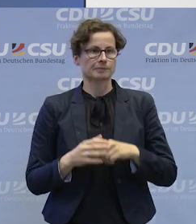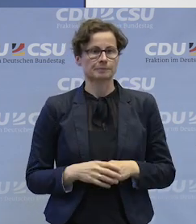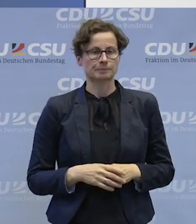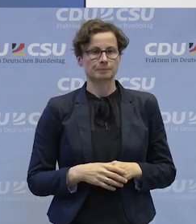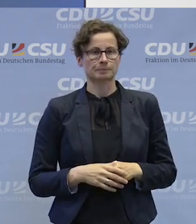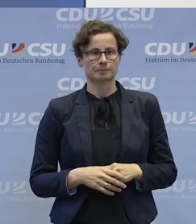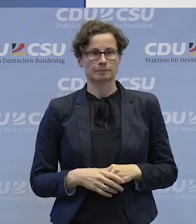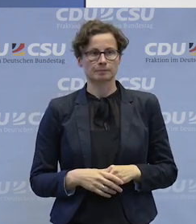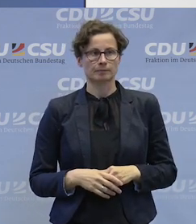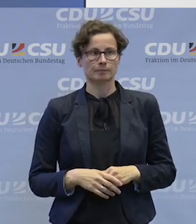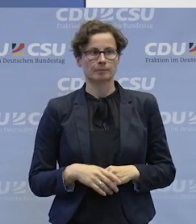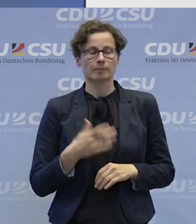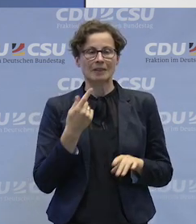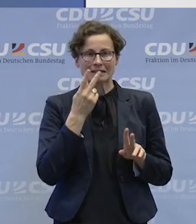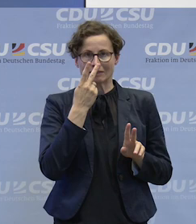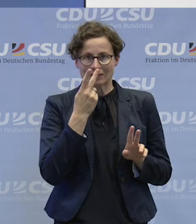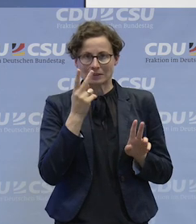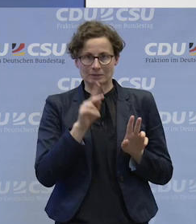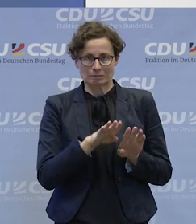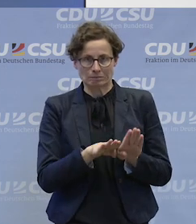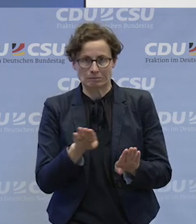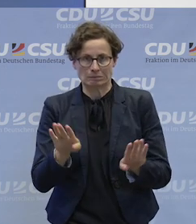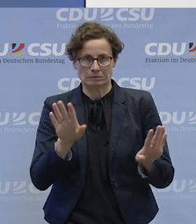versuche auf keine Füße zu treten.